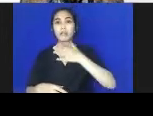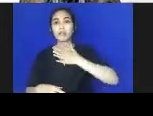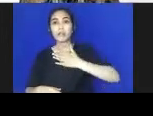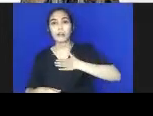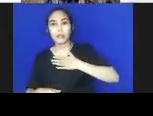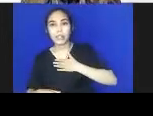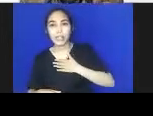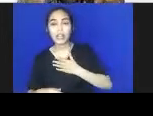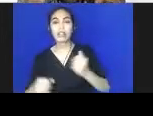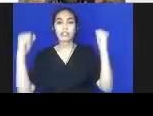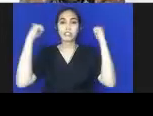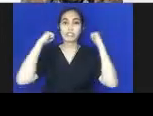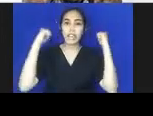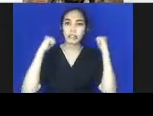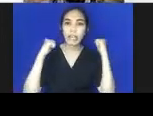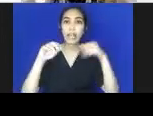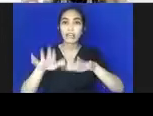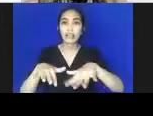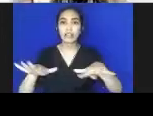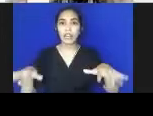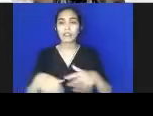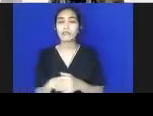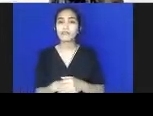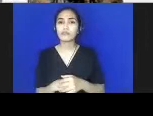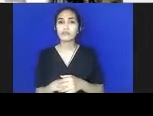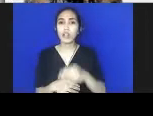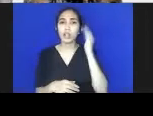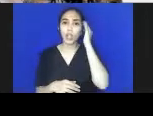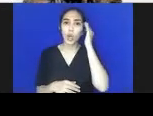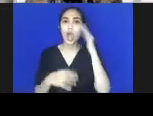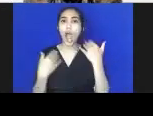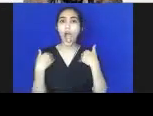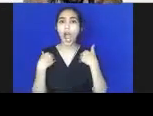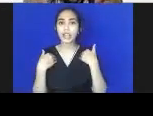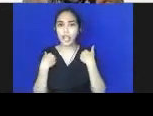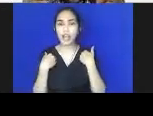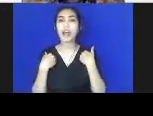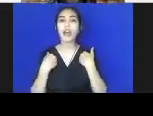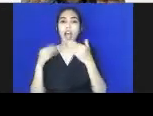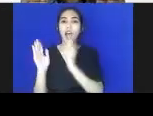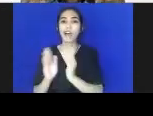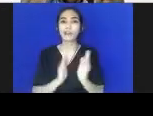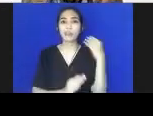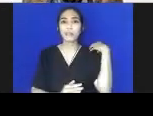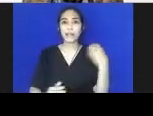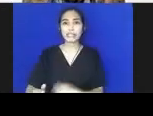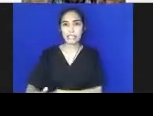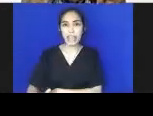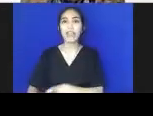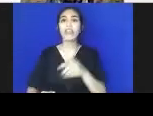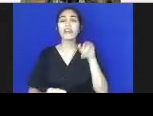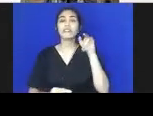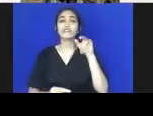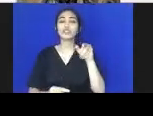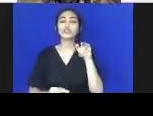bahwa ada peraturan presiden yang lebih mencoba melihat anak secara multidimensi, atau lebih